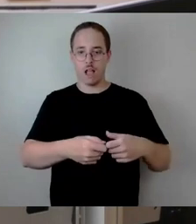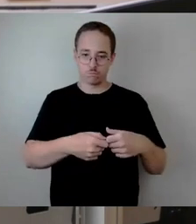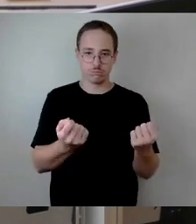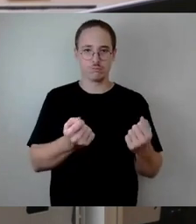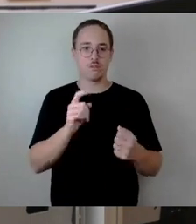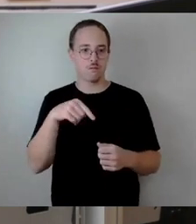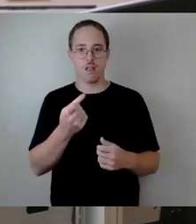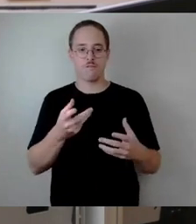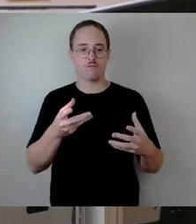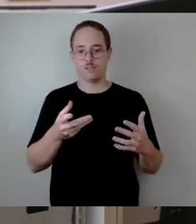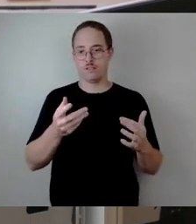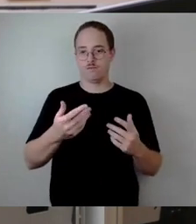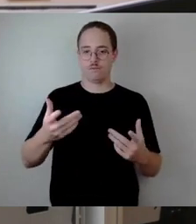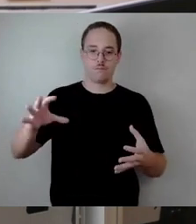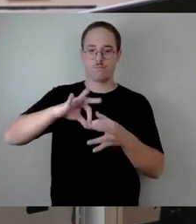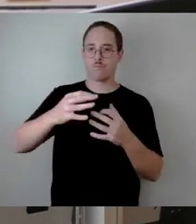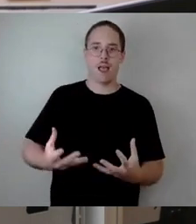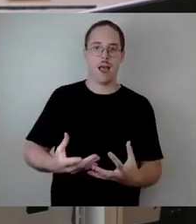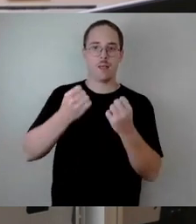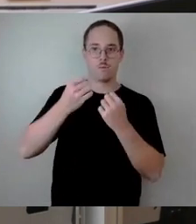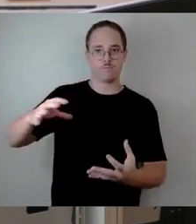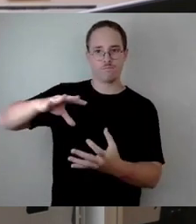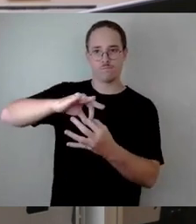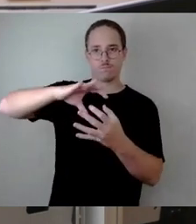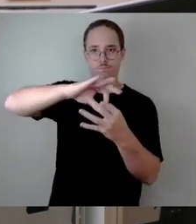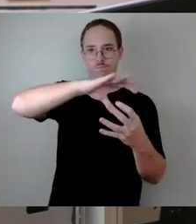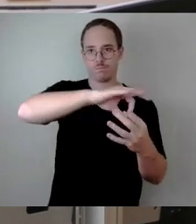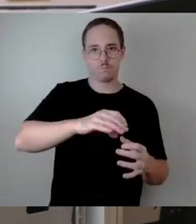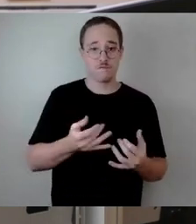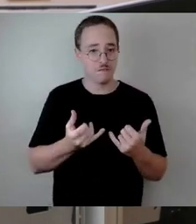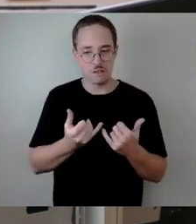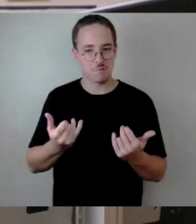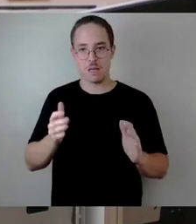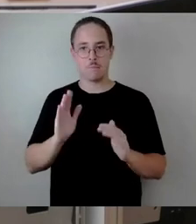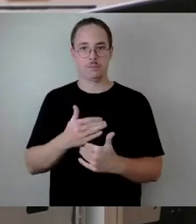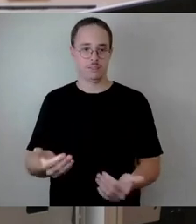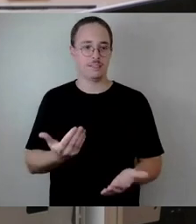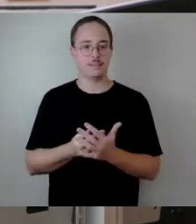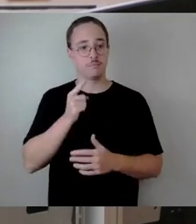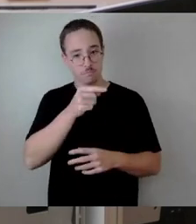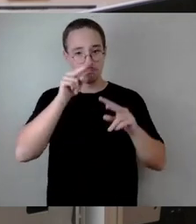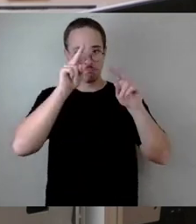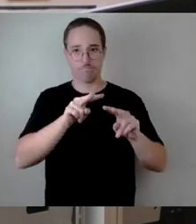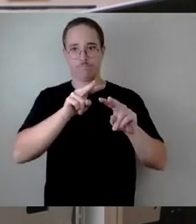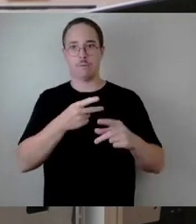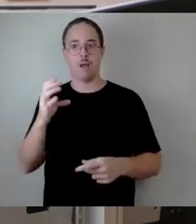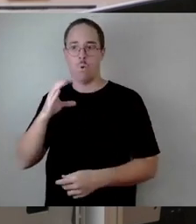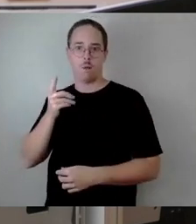jedes Bauwerk einzeln anschauen. Und wir werden im Bauausschuss da noch mal genau informieren.